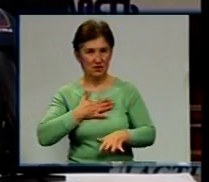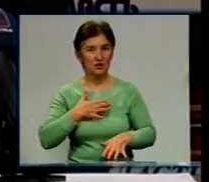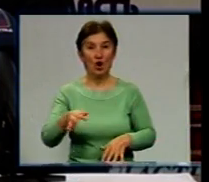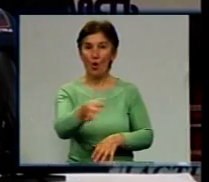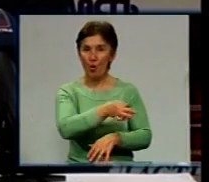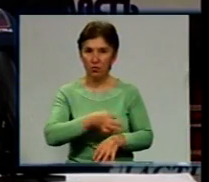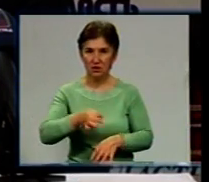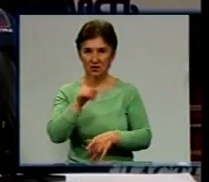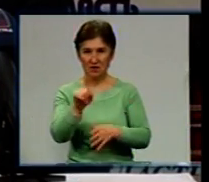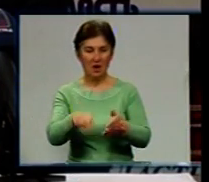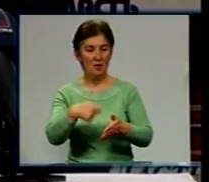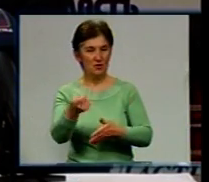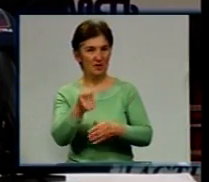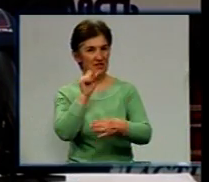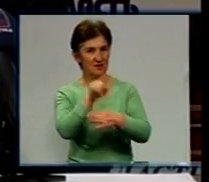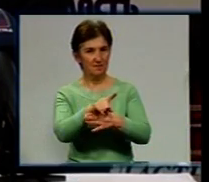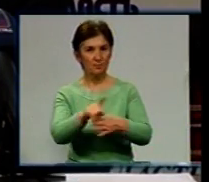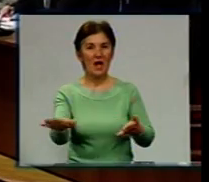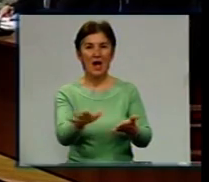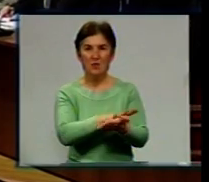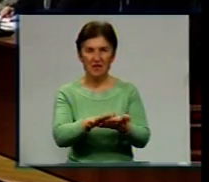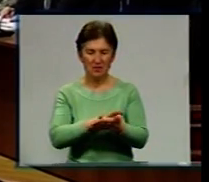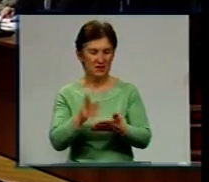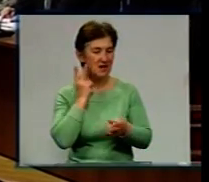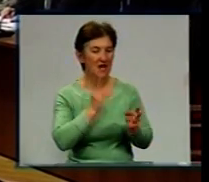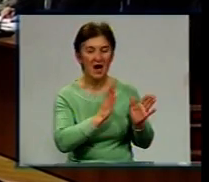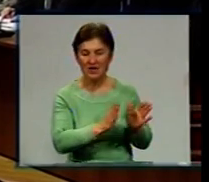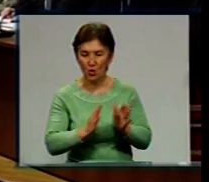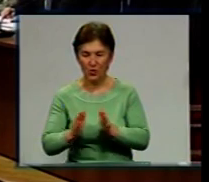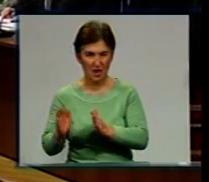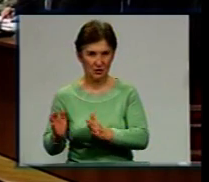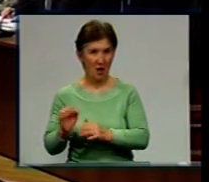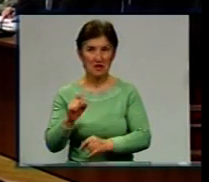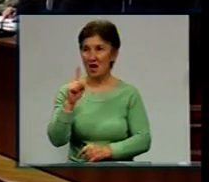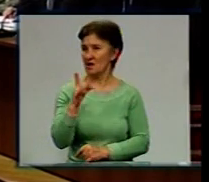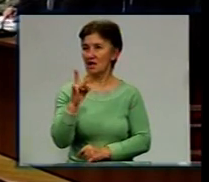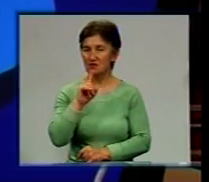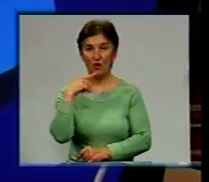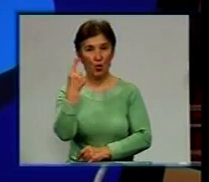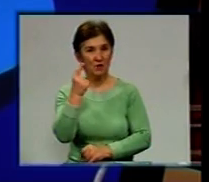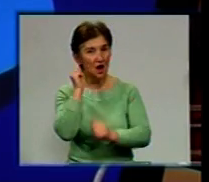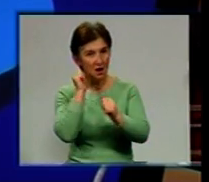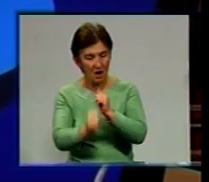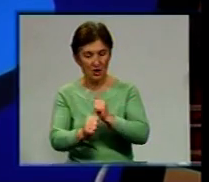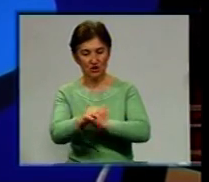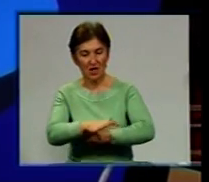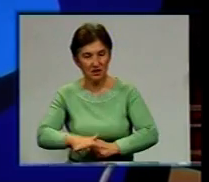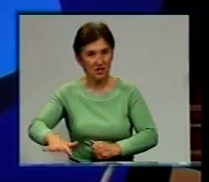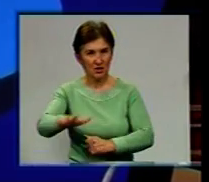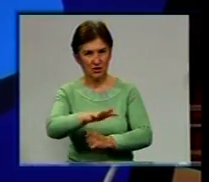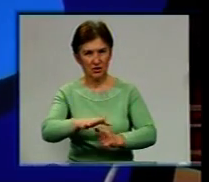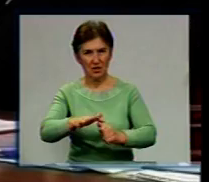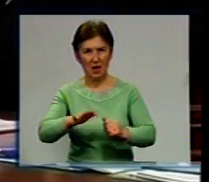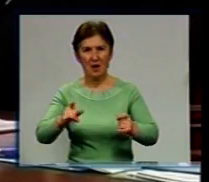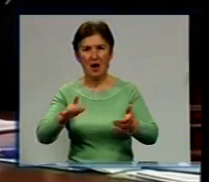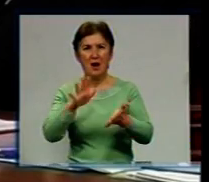Ніколаєнко поставив завдання – прибирати місцевість регулярно, а не раз на рік. Також кожна територія має виділити кілька місць під сміттєзвалище,